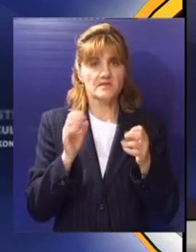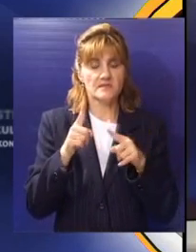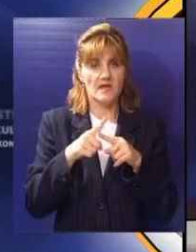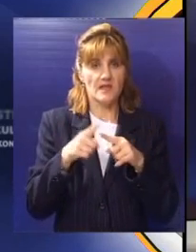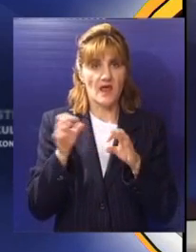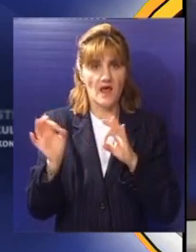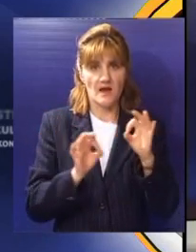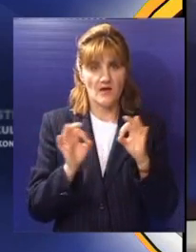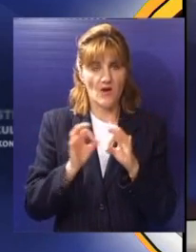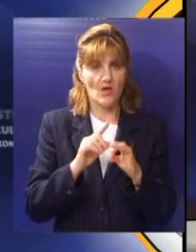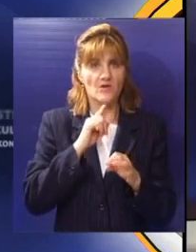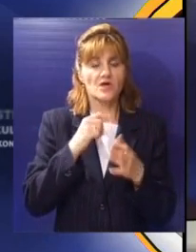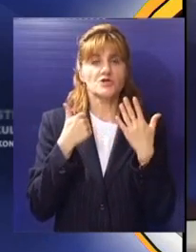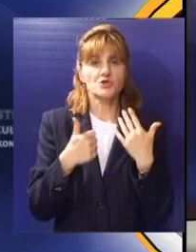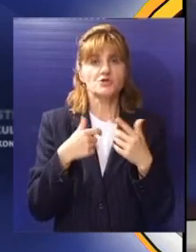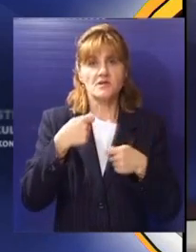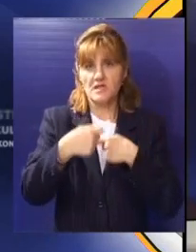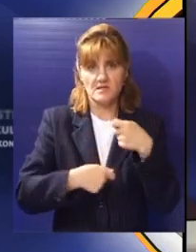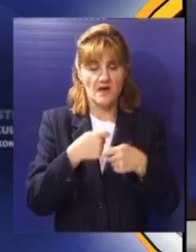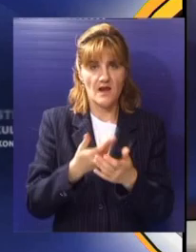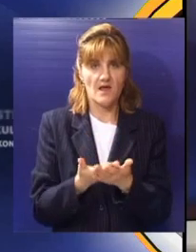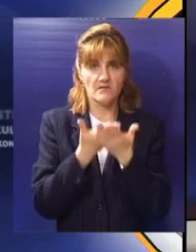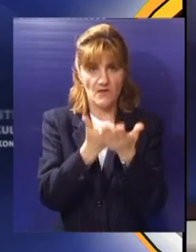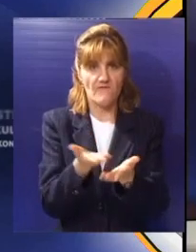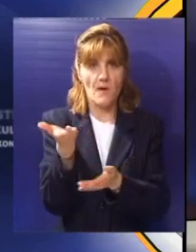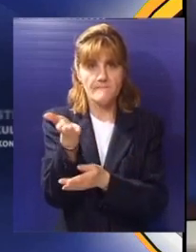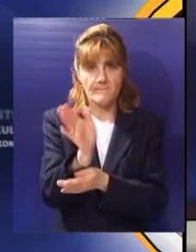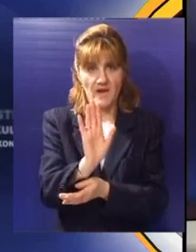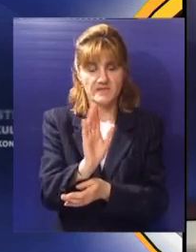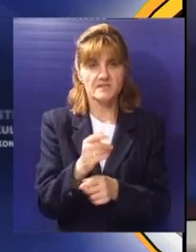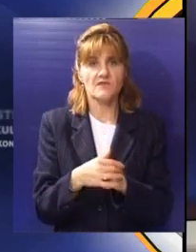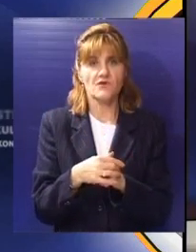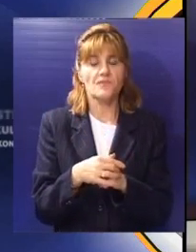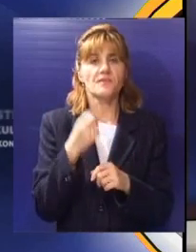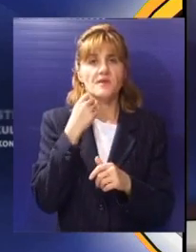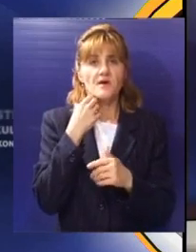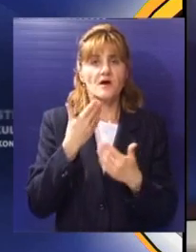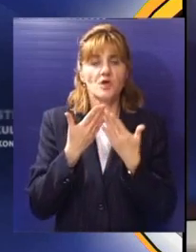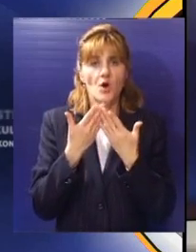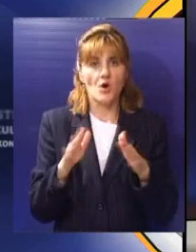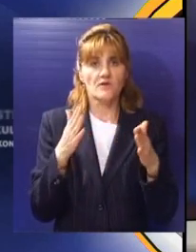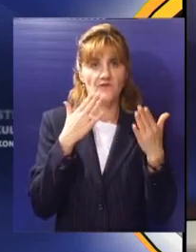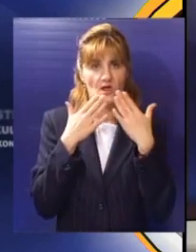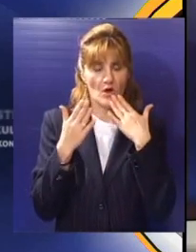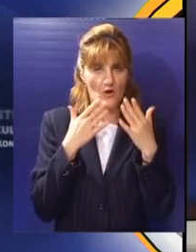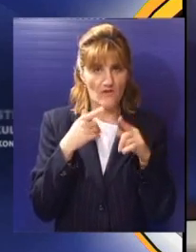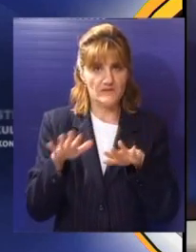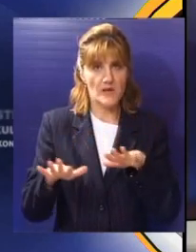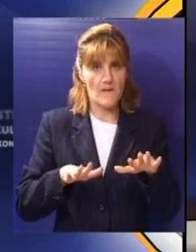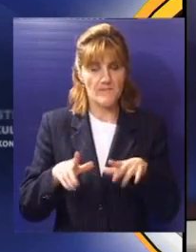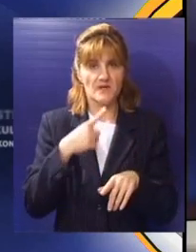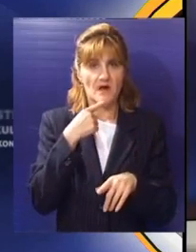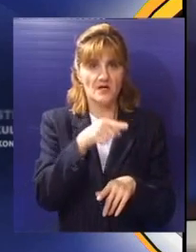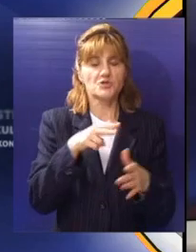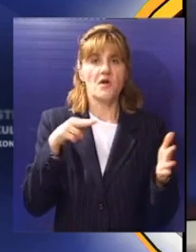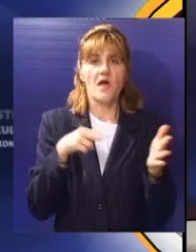predstavljeno 60 radova. Ministarka za telekomunikacije Jasna Matić je prilikom otvaranja konferencije istakla da je ovo godina